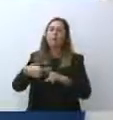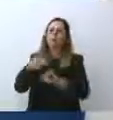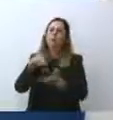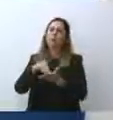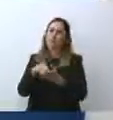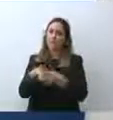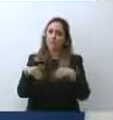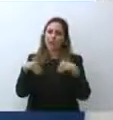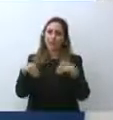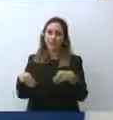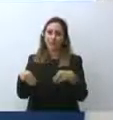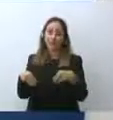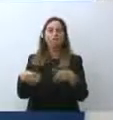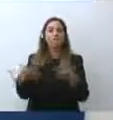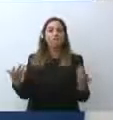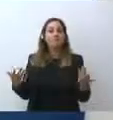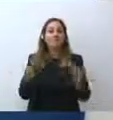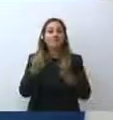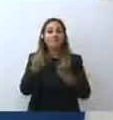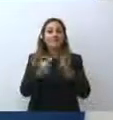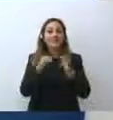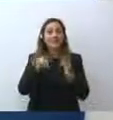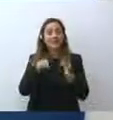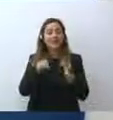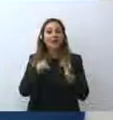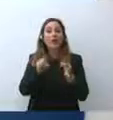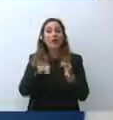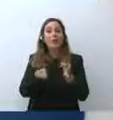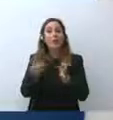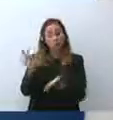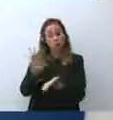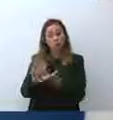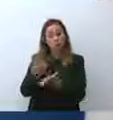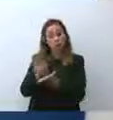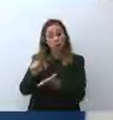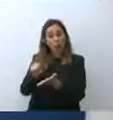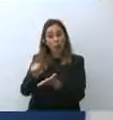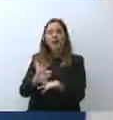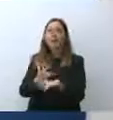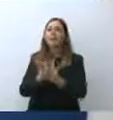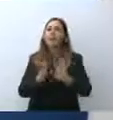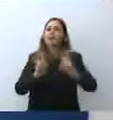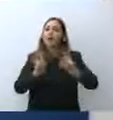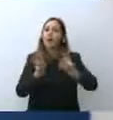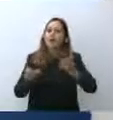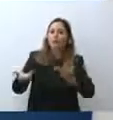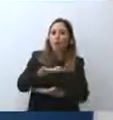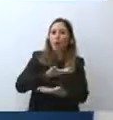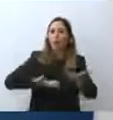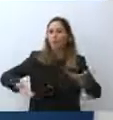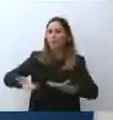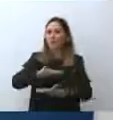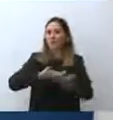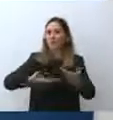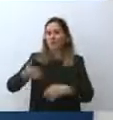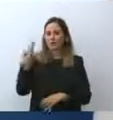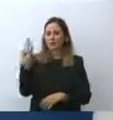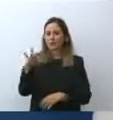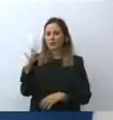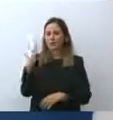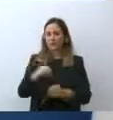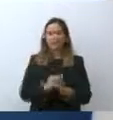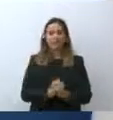anche su questo fronte un'assoluta collaborazione. Diceva prima il Presidente dell